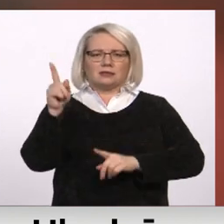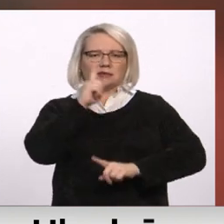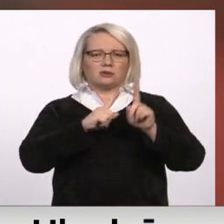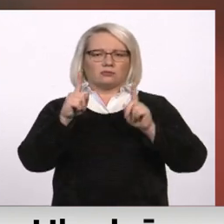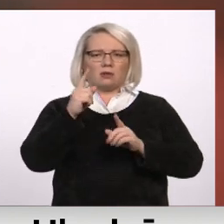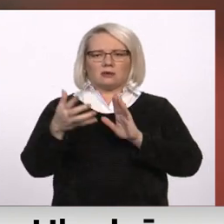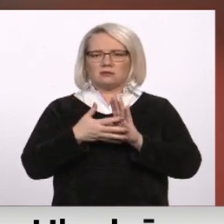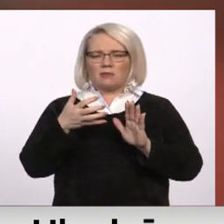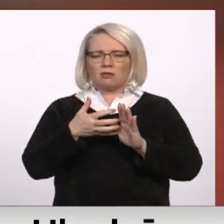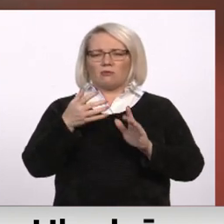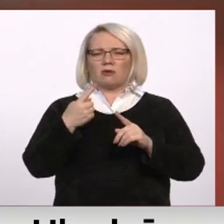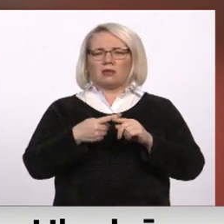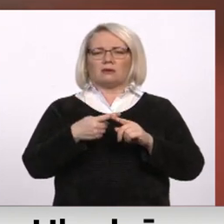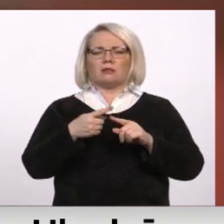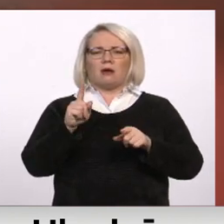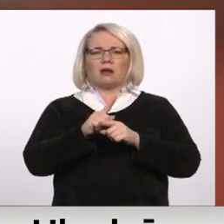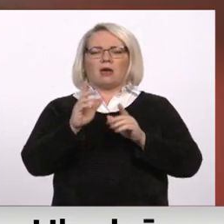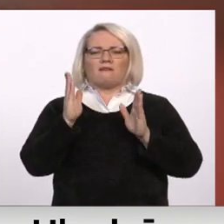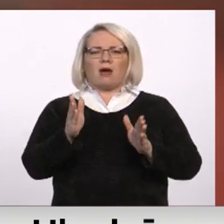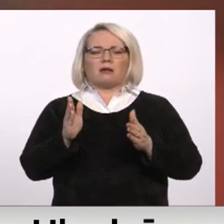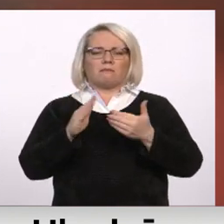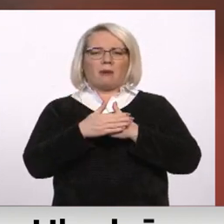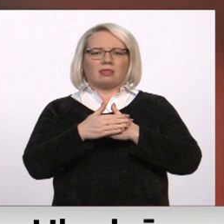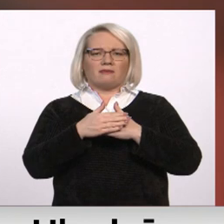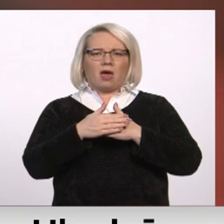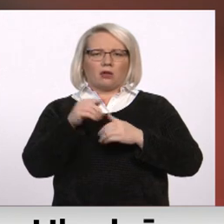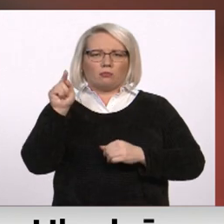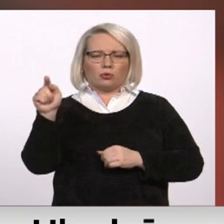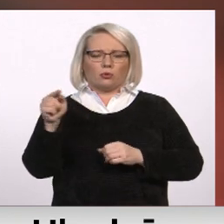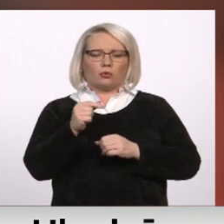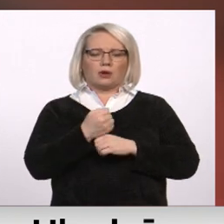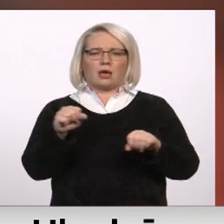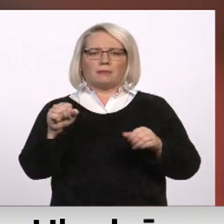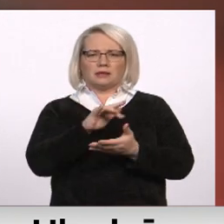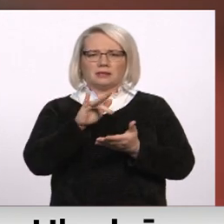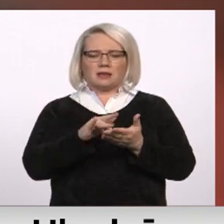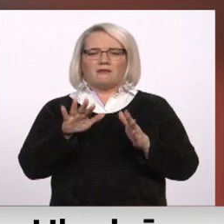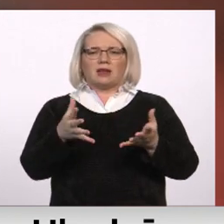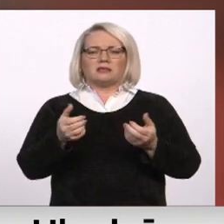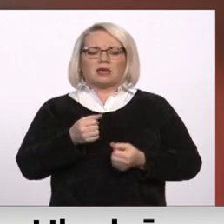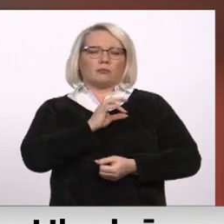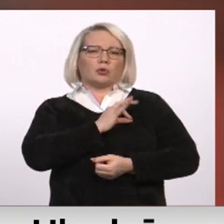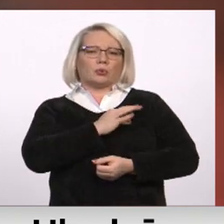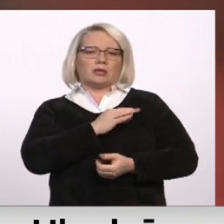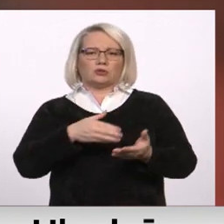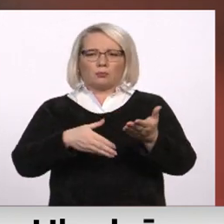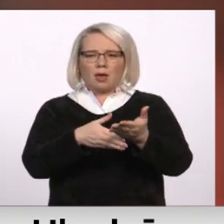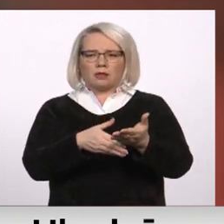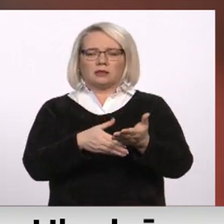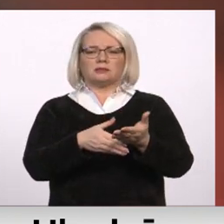vardarbības upuri, varēs atrast patvērumu, varēs saņemt juridisku palīdzību,